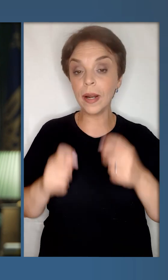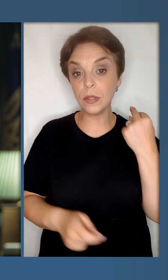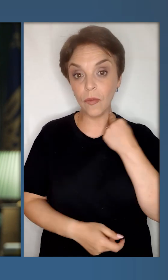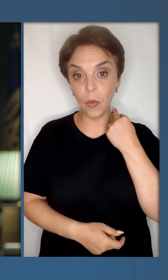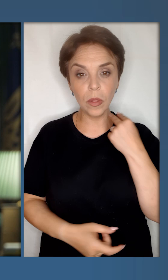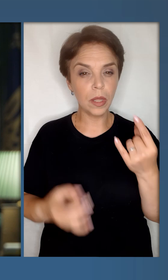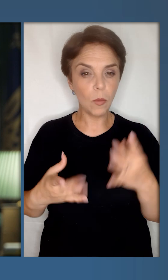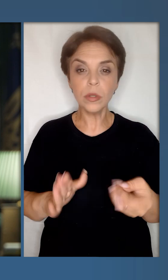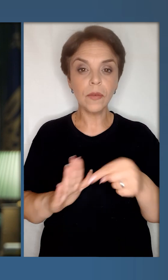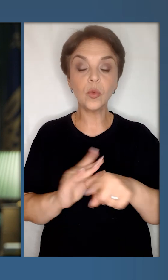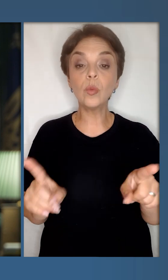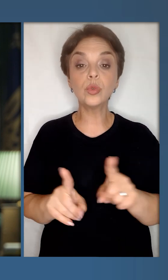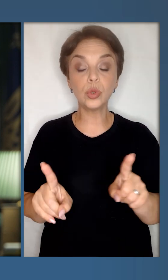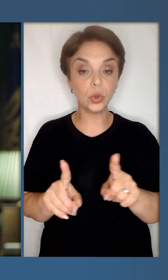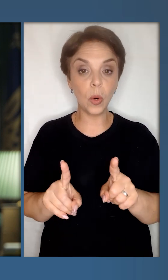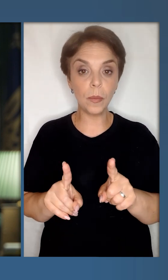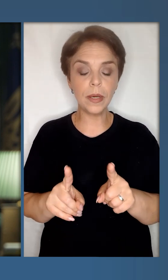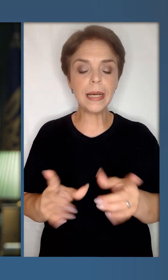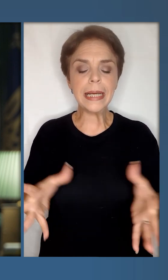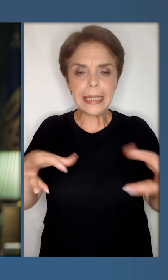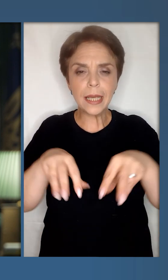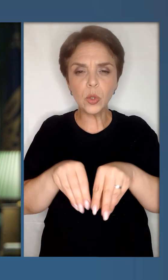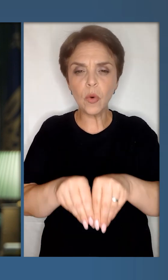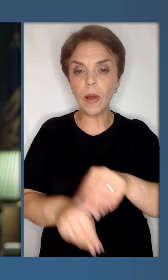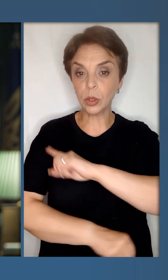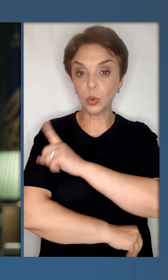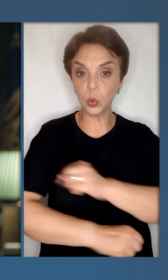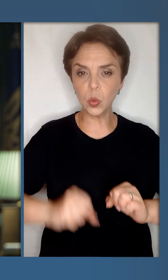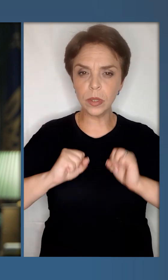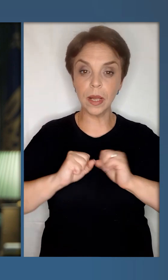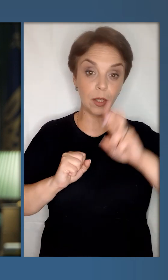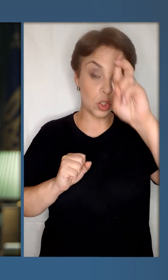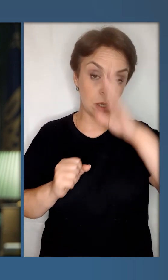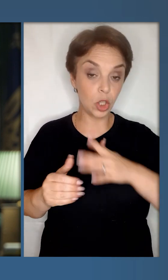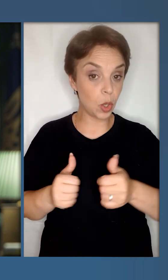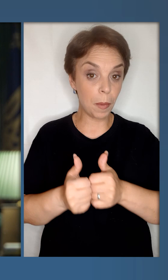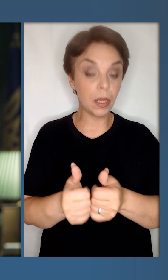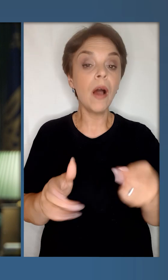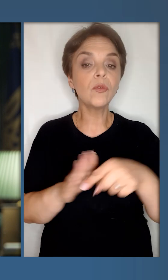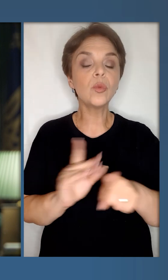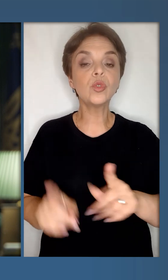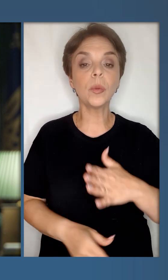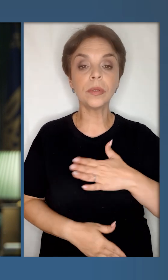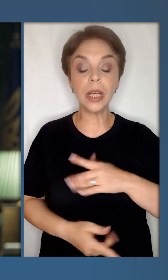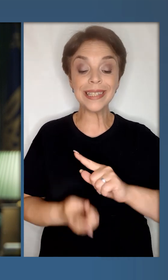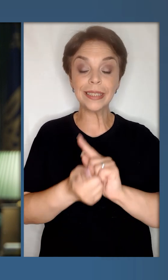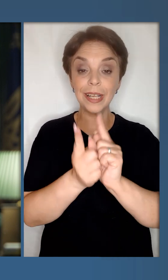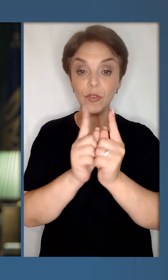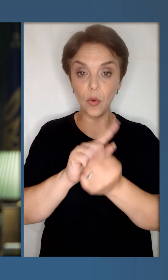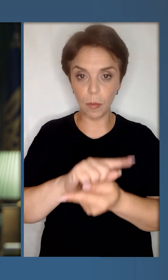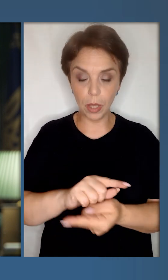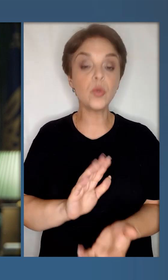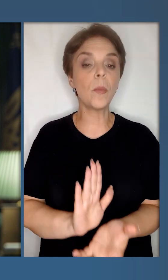конференції в Лондоні не просто у тому, щоб згенерувати зусилля держав наших партнерів, а в тому, щоб нашу